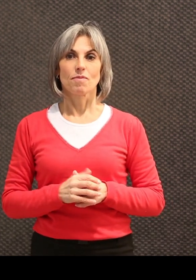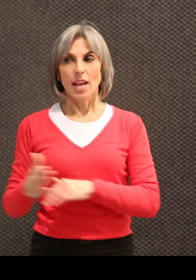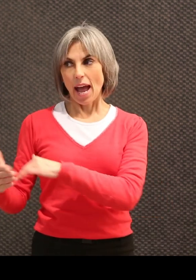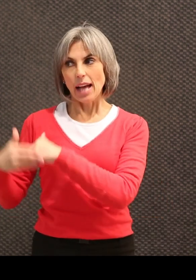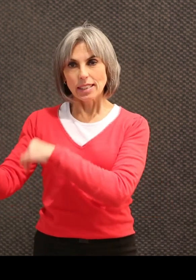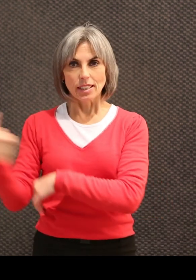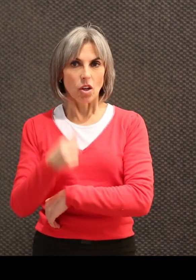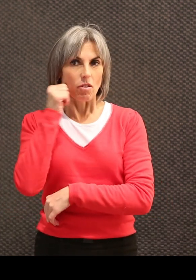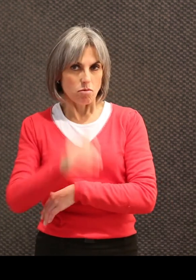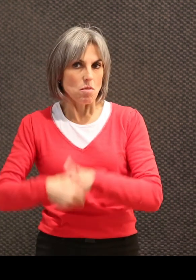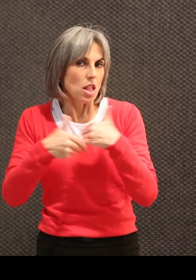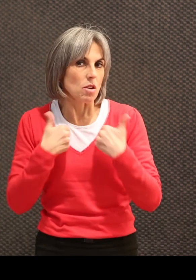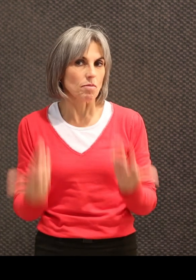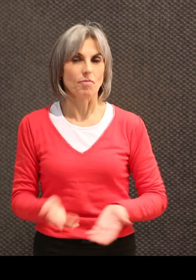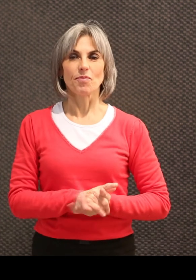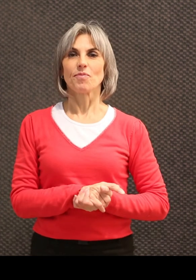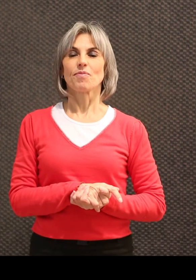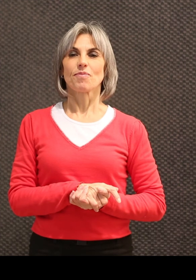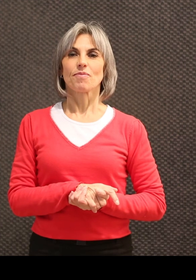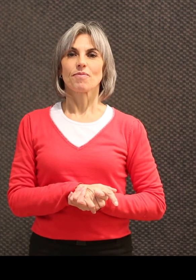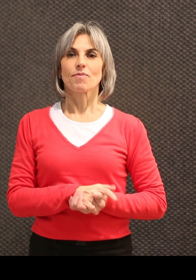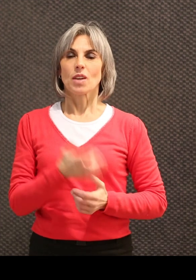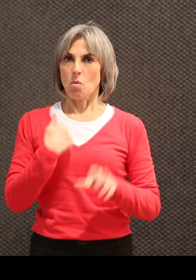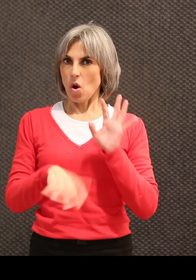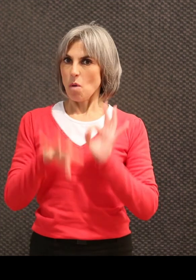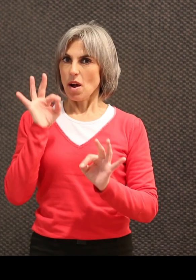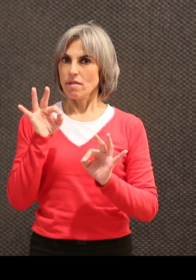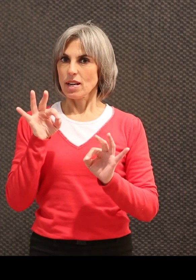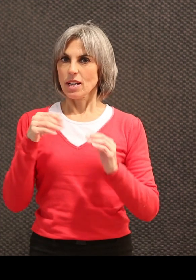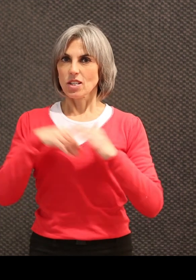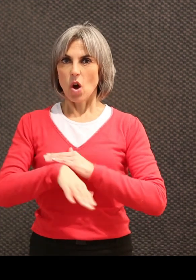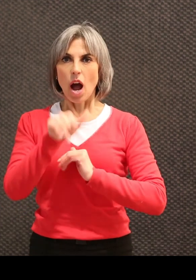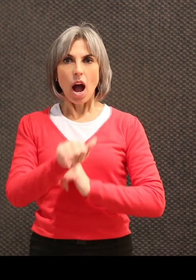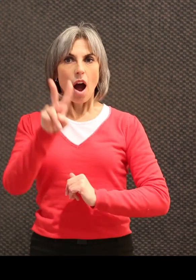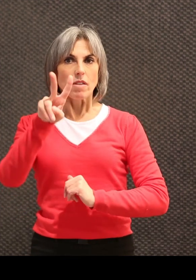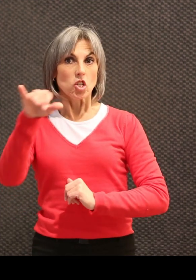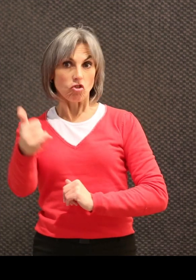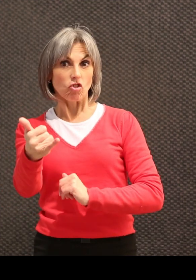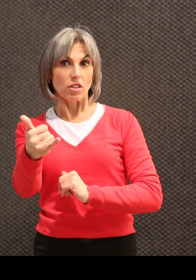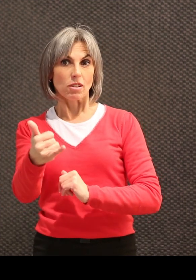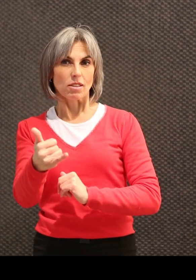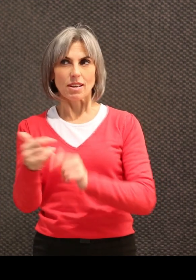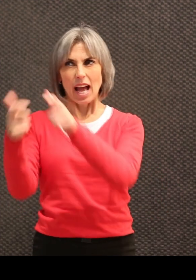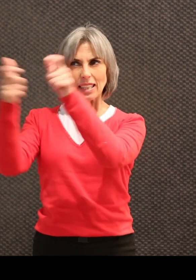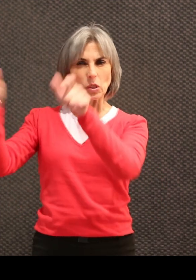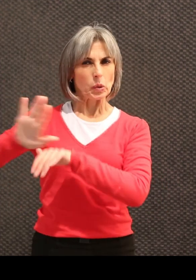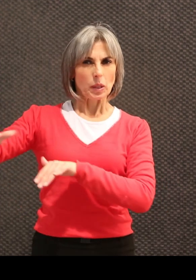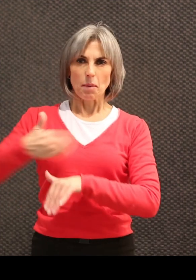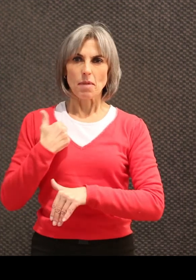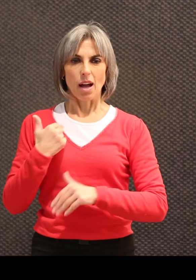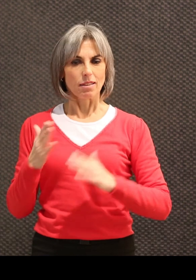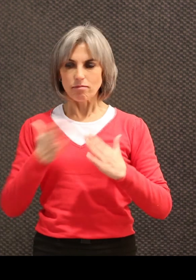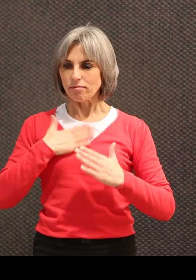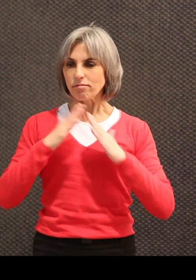'assistante m'aide à faire cet acte-là. Moi, je préfère être en AVJ qu'institution, parce que vous êtes chez